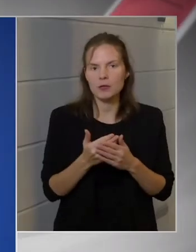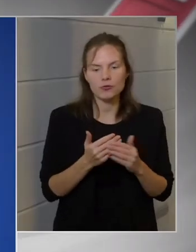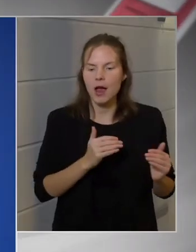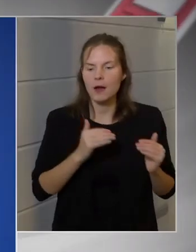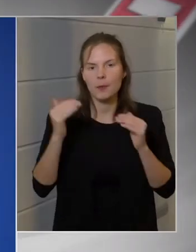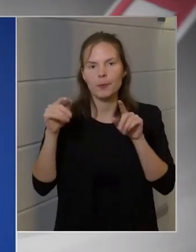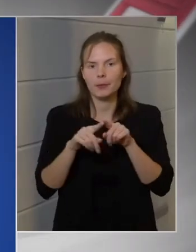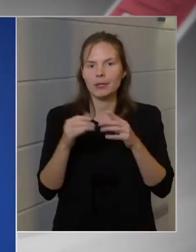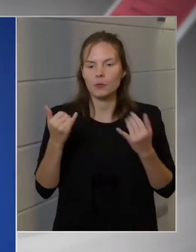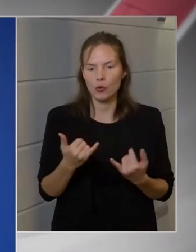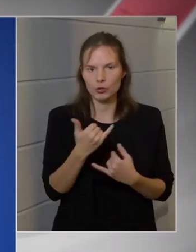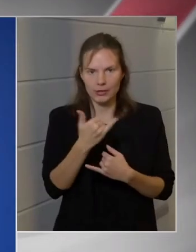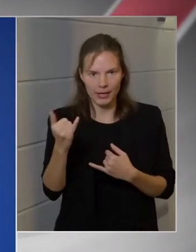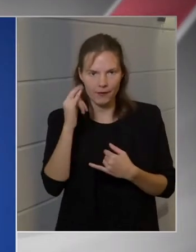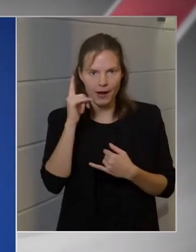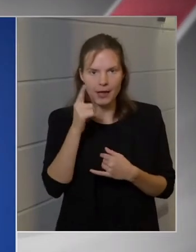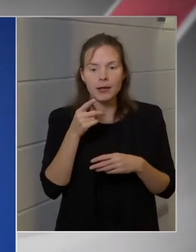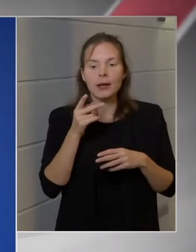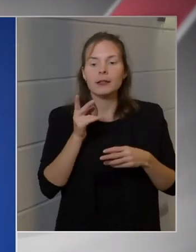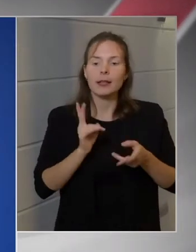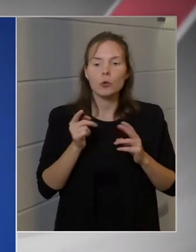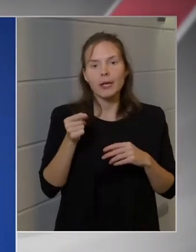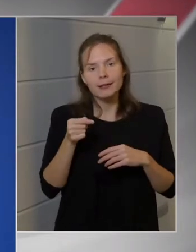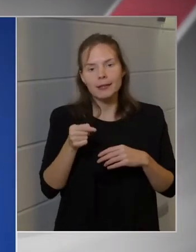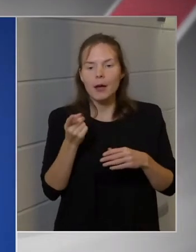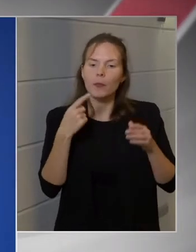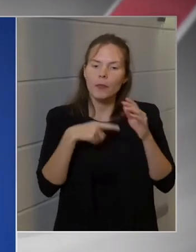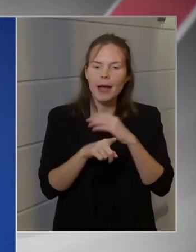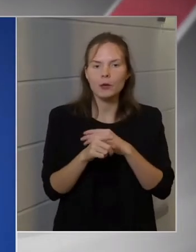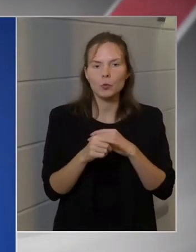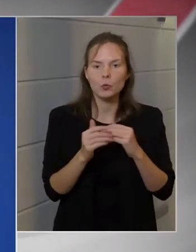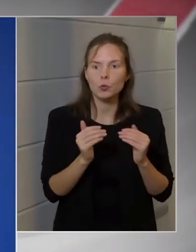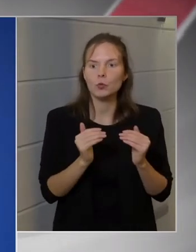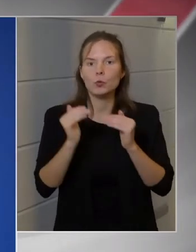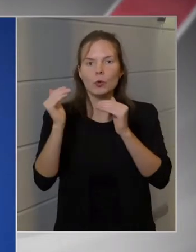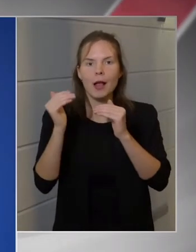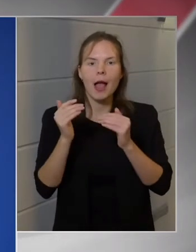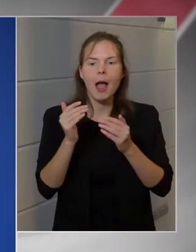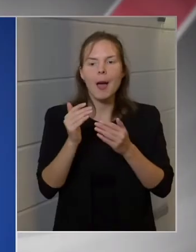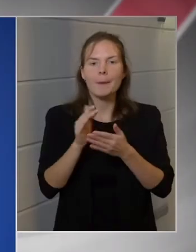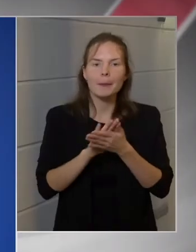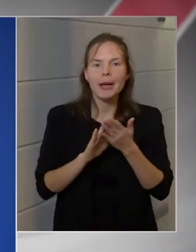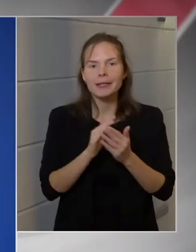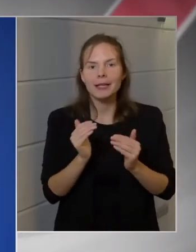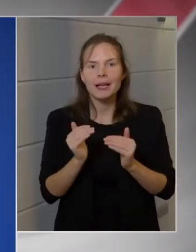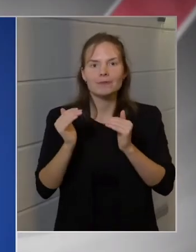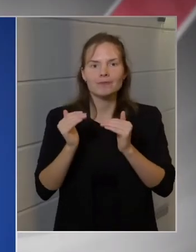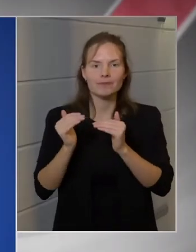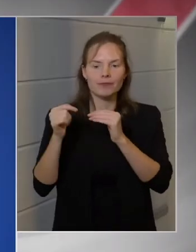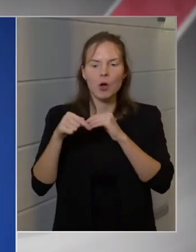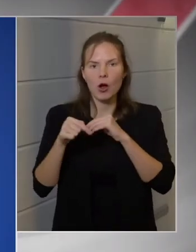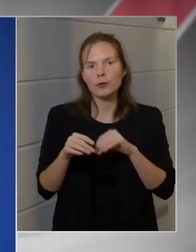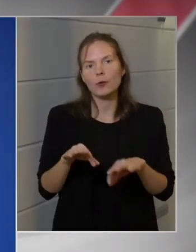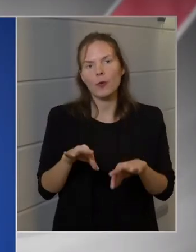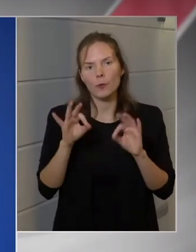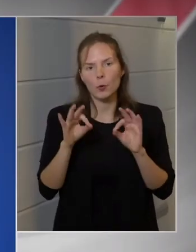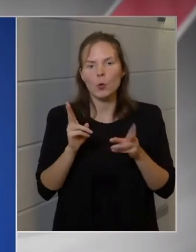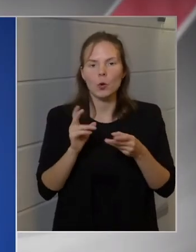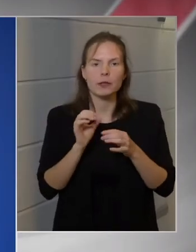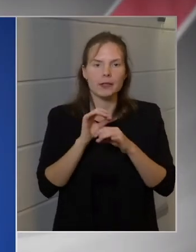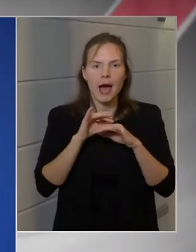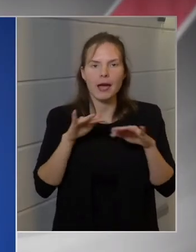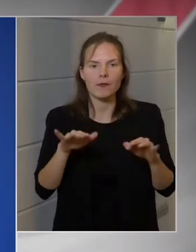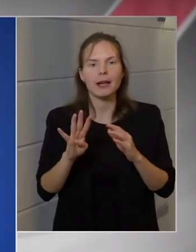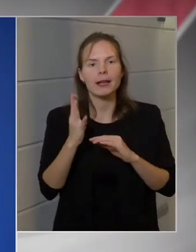mint idén lesz. De hogy ezen belül, a kiemelkedőn belül mennyire lesz kiemelkedő az eredmény, az nagy mértékben függ attól is, hogy a